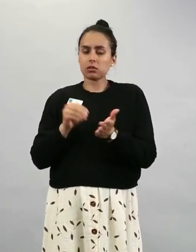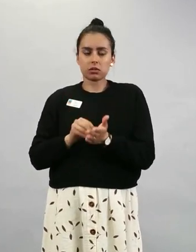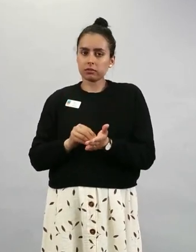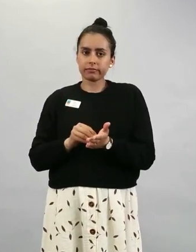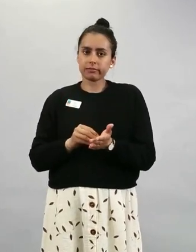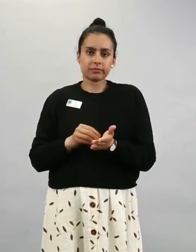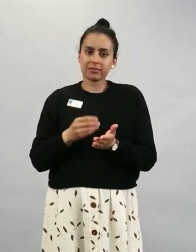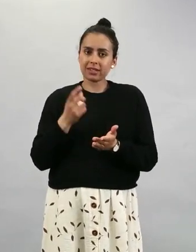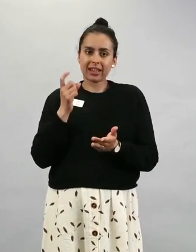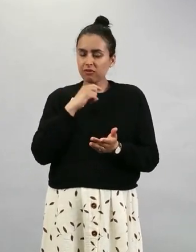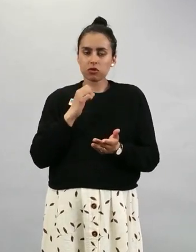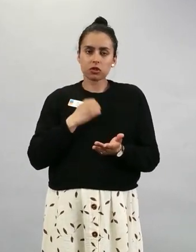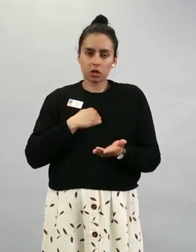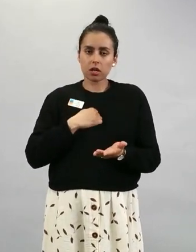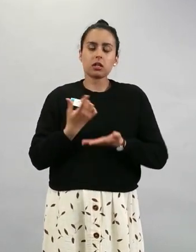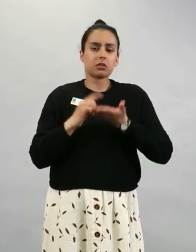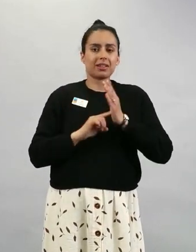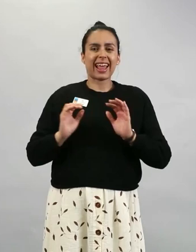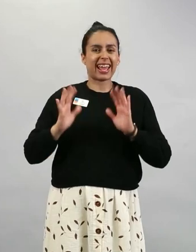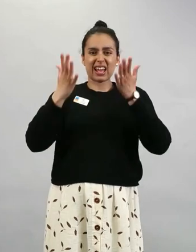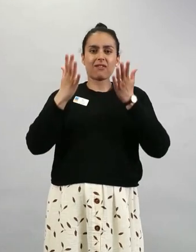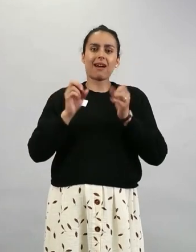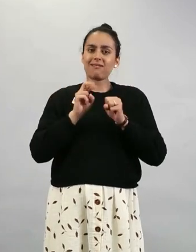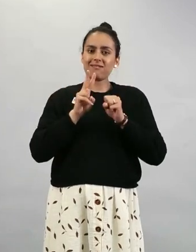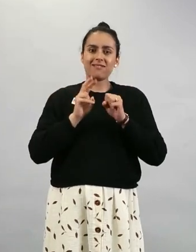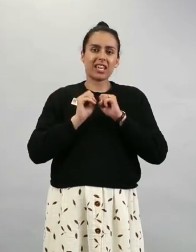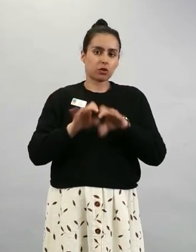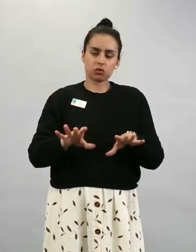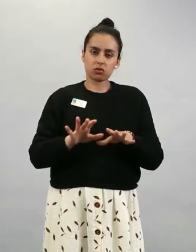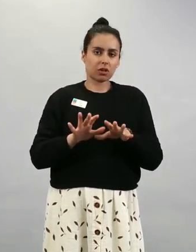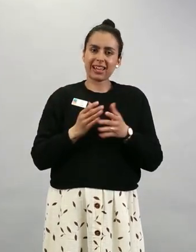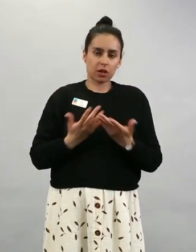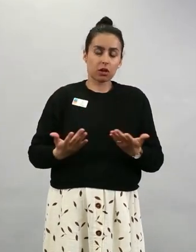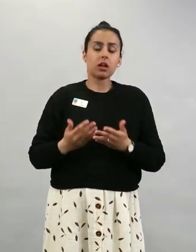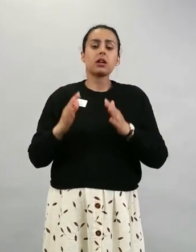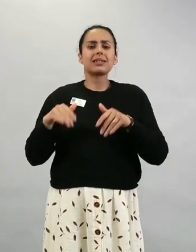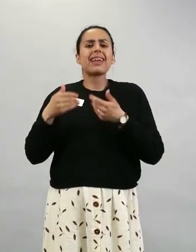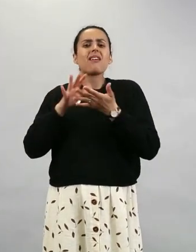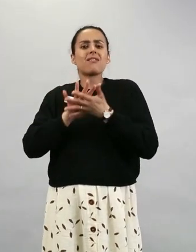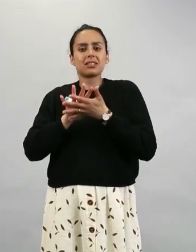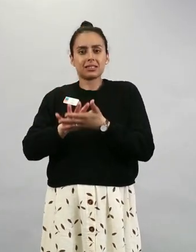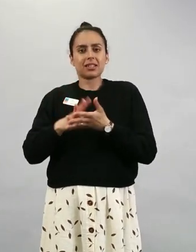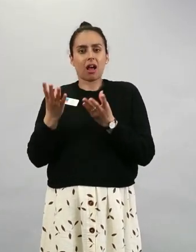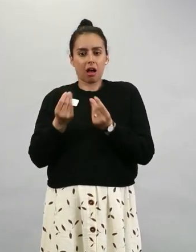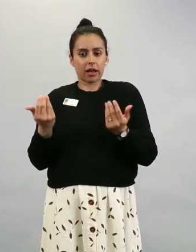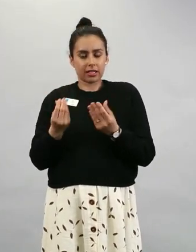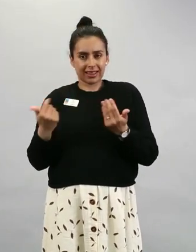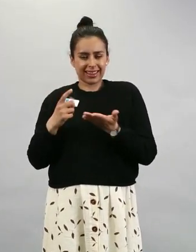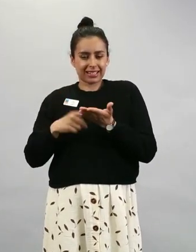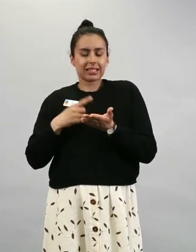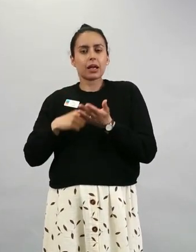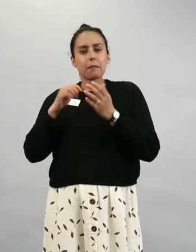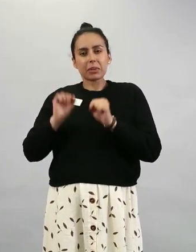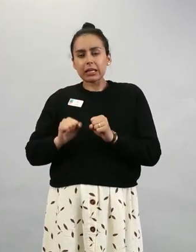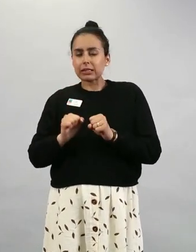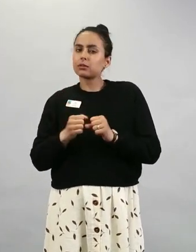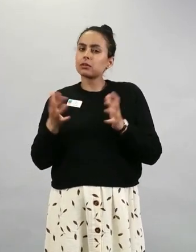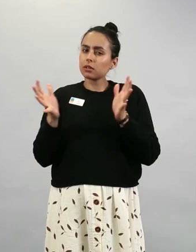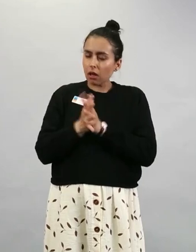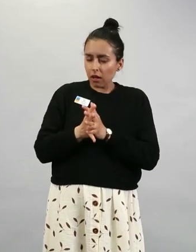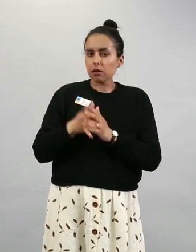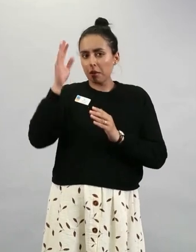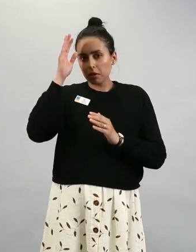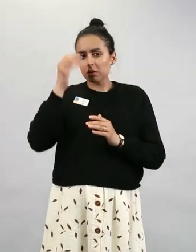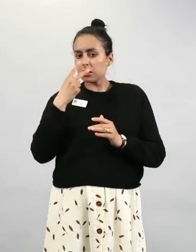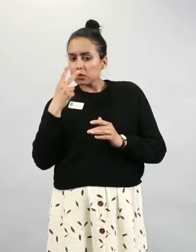joka detektoituisi siellä. Vasta-ainetesteissä täytyy olla sitten tarkkana, että minkälaista rokotetta on saanut. Jos on